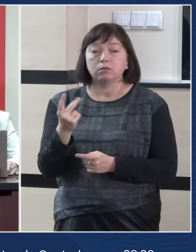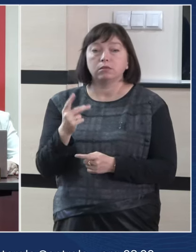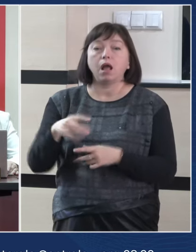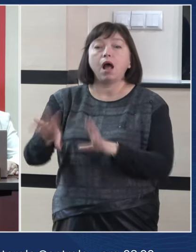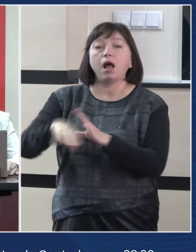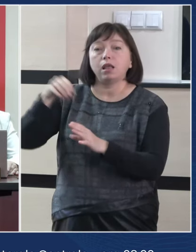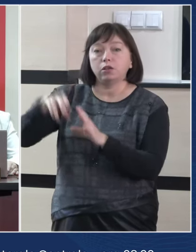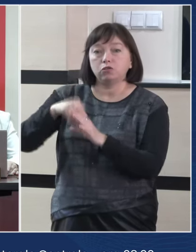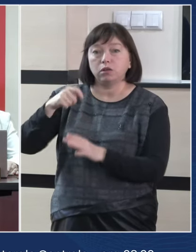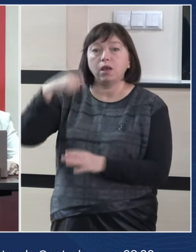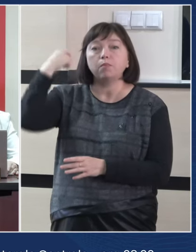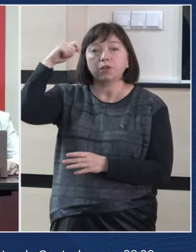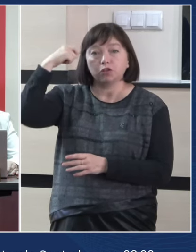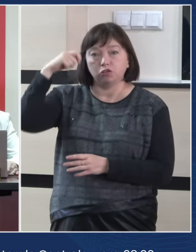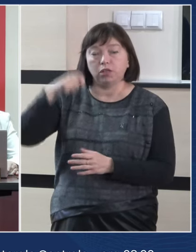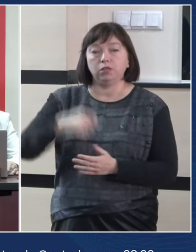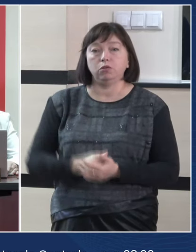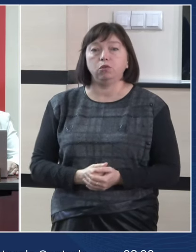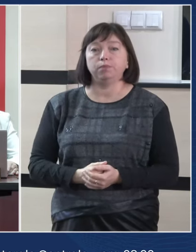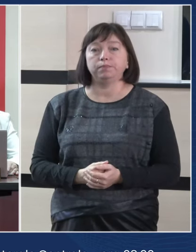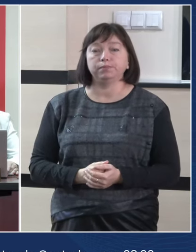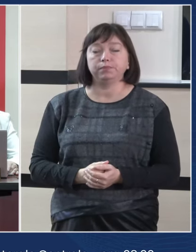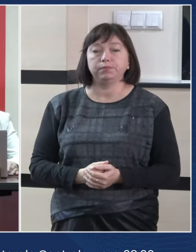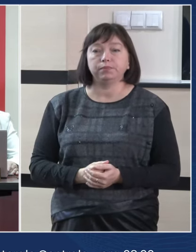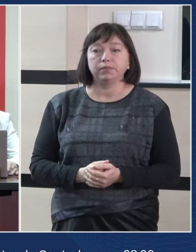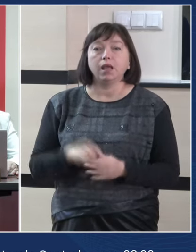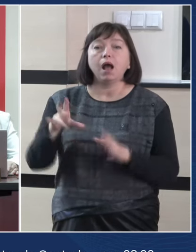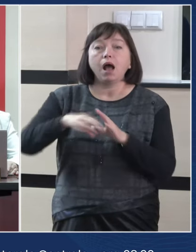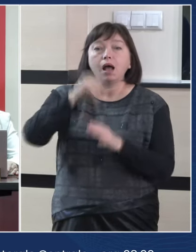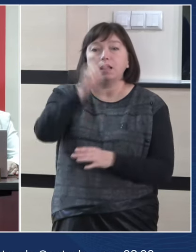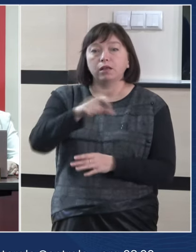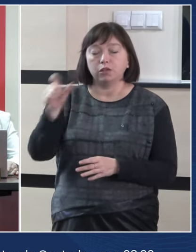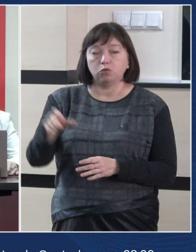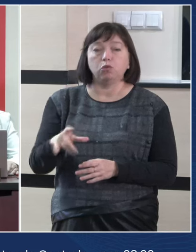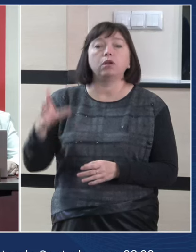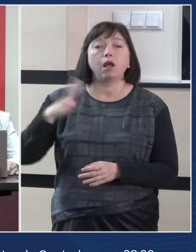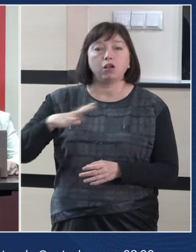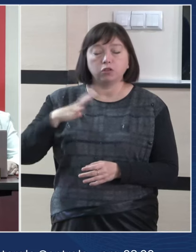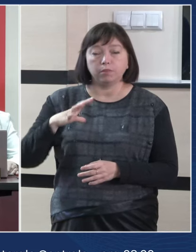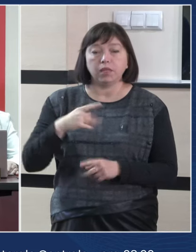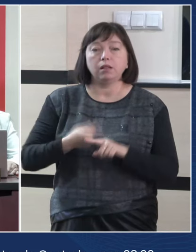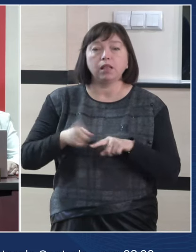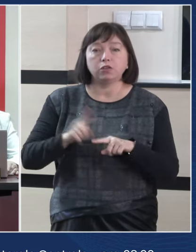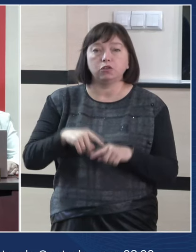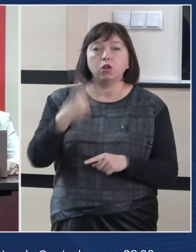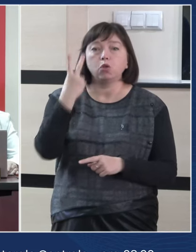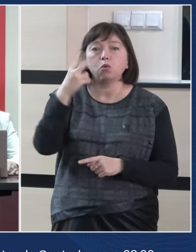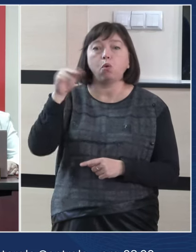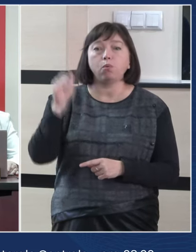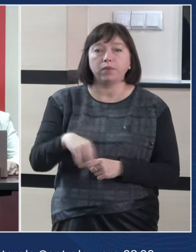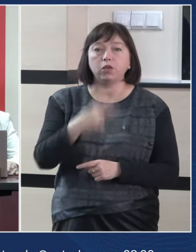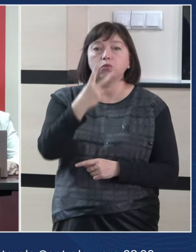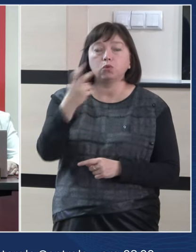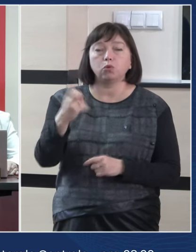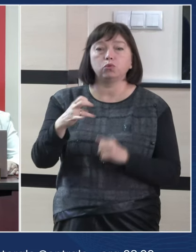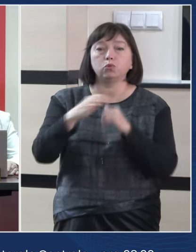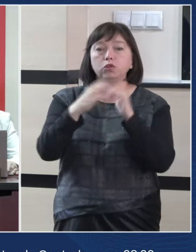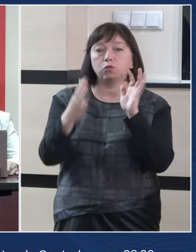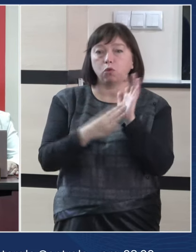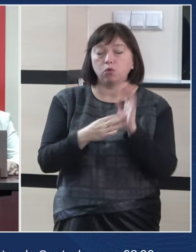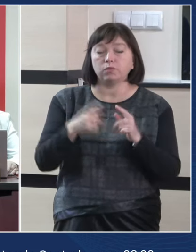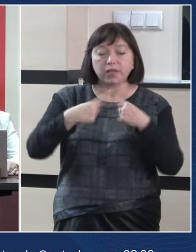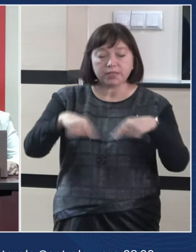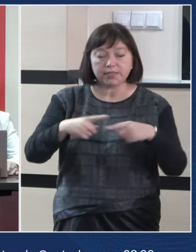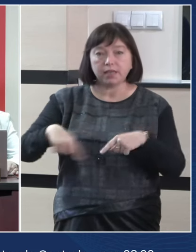alegerea președintelui. Alegătorii sunt așteptați la cele 2.219